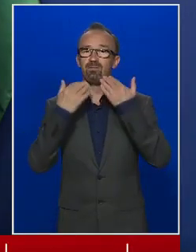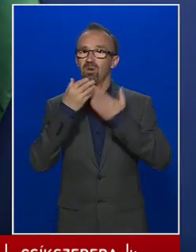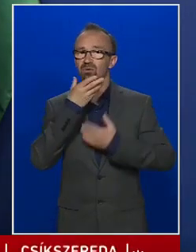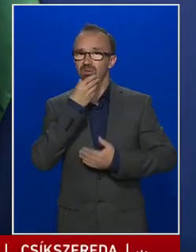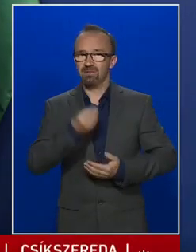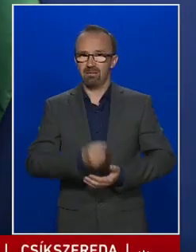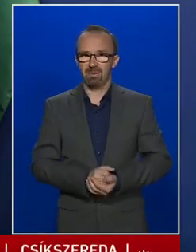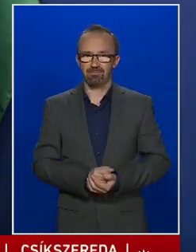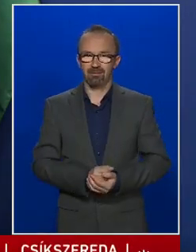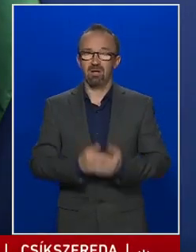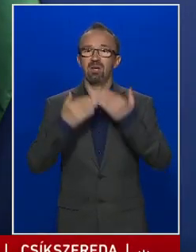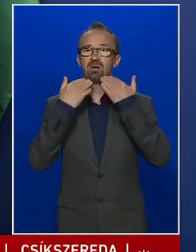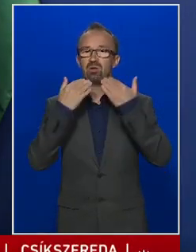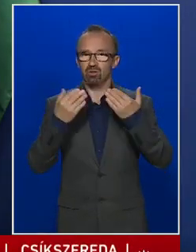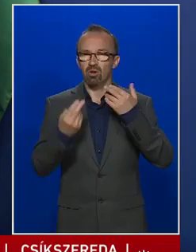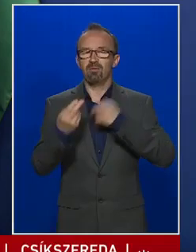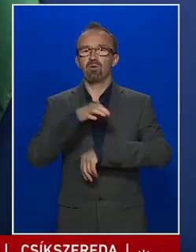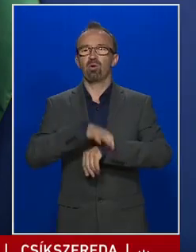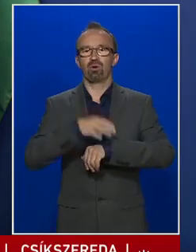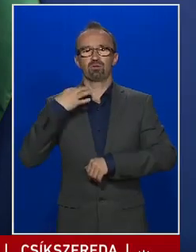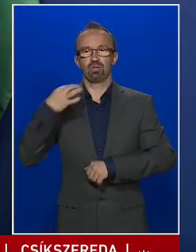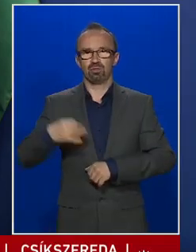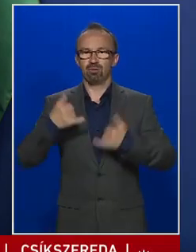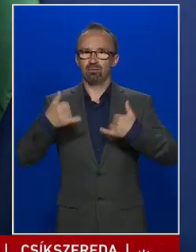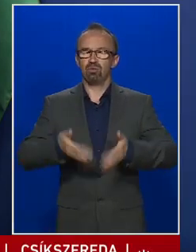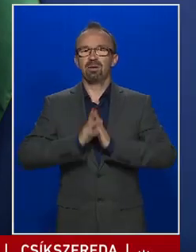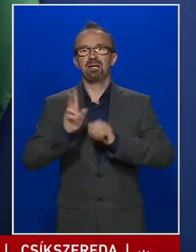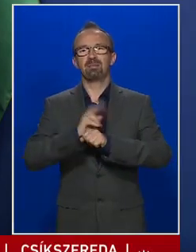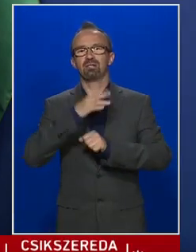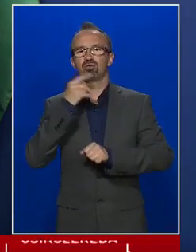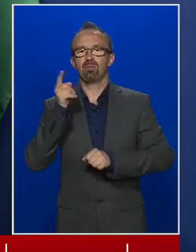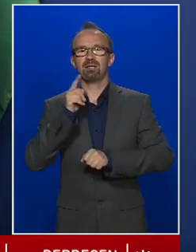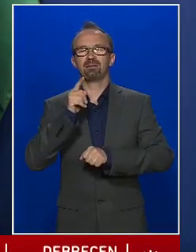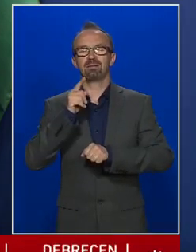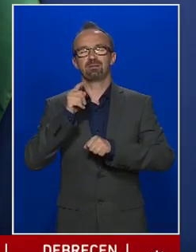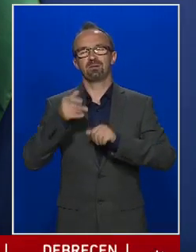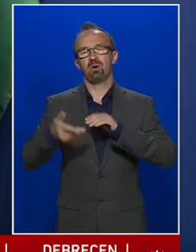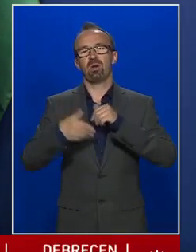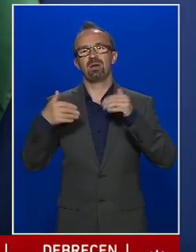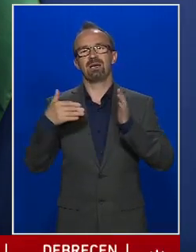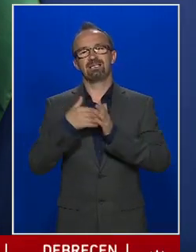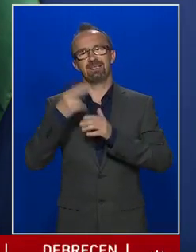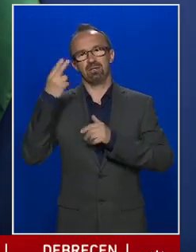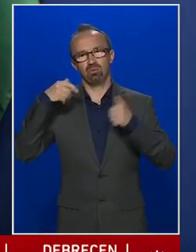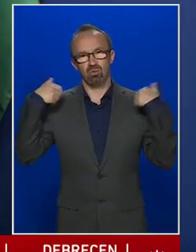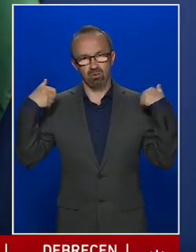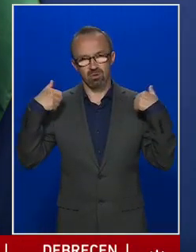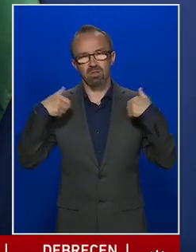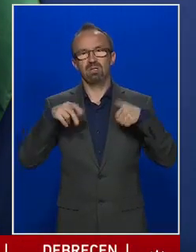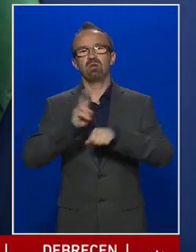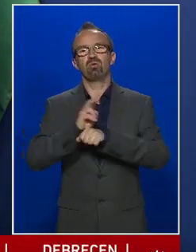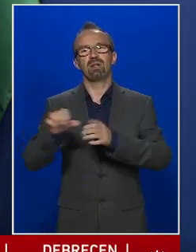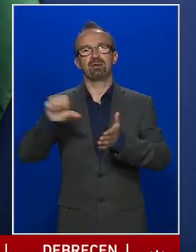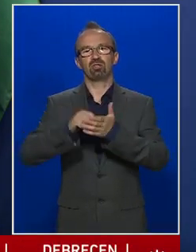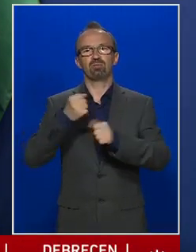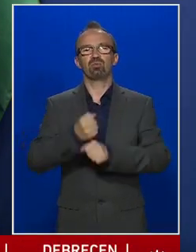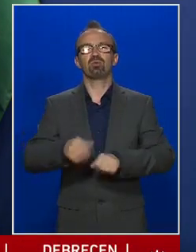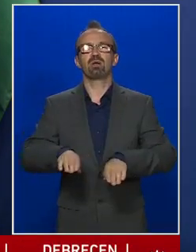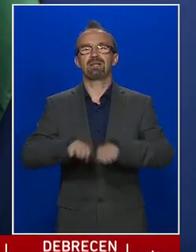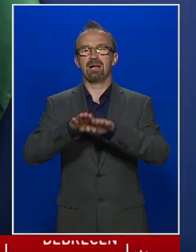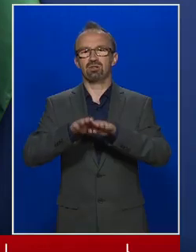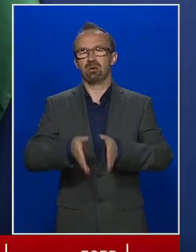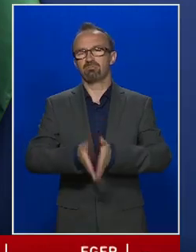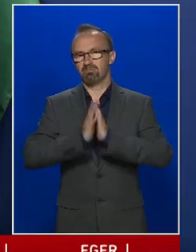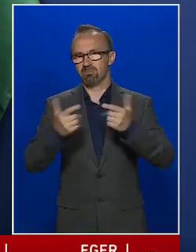szépen! Köszönöm, tiszti főorvosasszony! Most megkérem Kis Róbert rendőrral ezredes urat, az Operatív Törzs Ügyeleti Központ munkatársát,